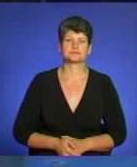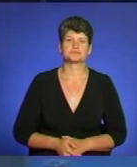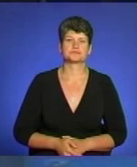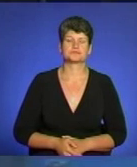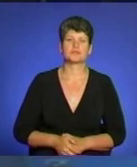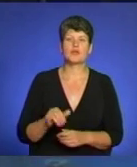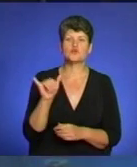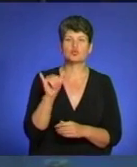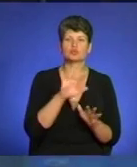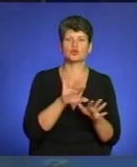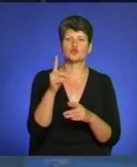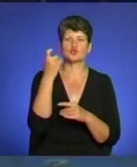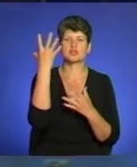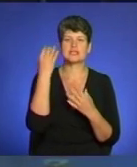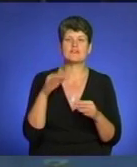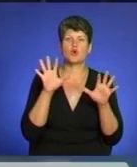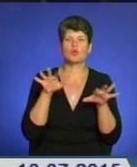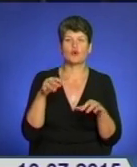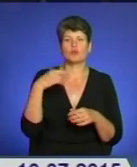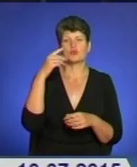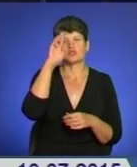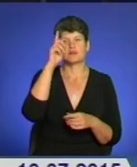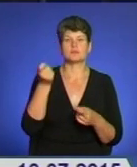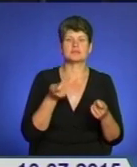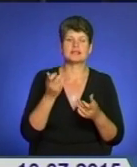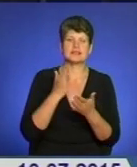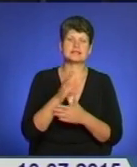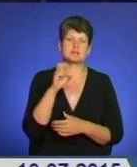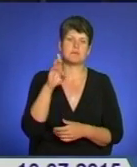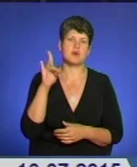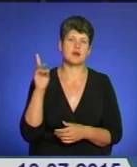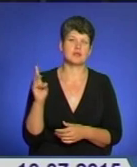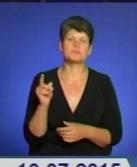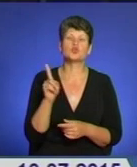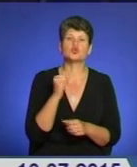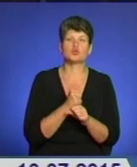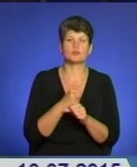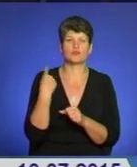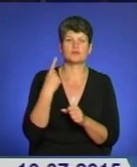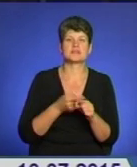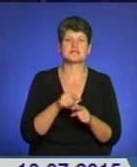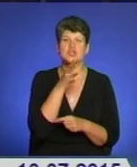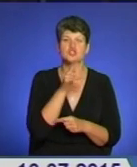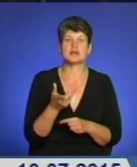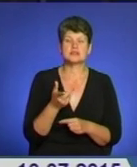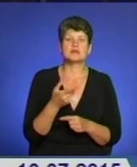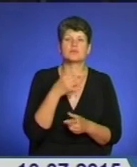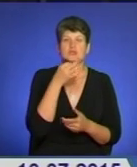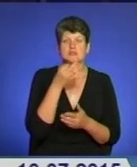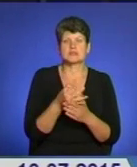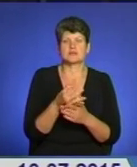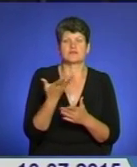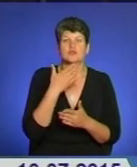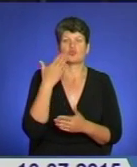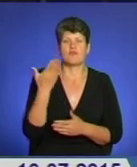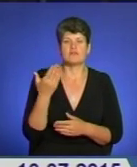У суботу минає 100 днів, як гологою обласної державної адміністрації став Степан Барна. Що зроблено в краї за цей час, очільник області відзвітував